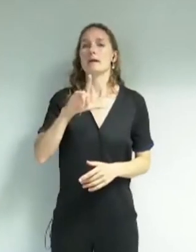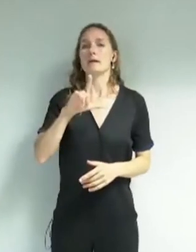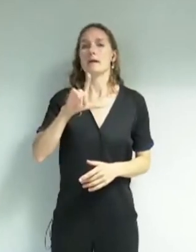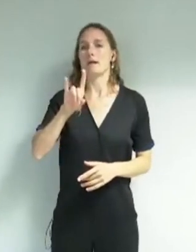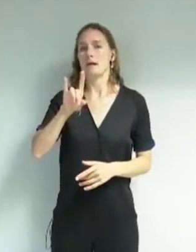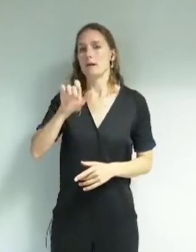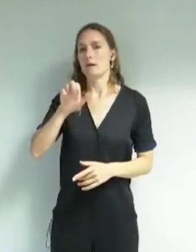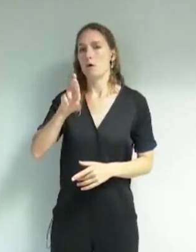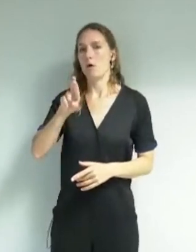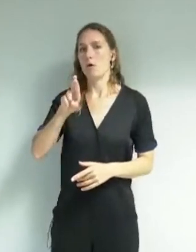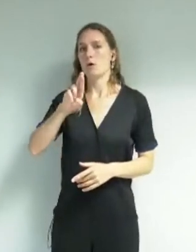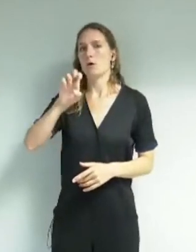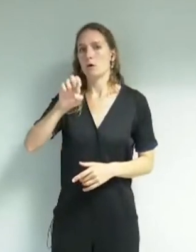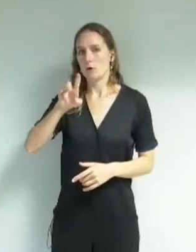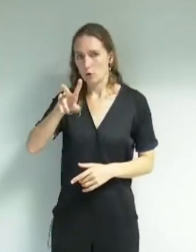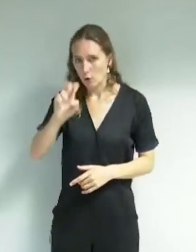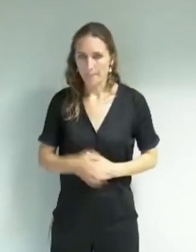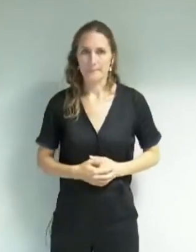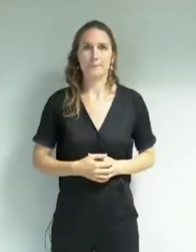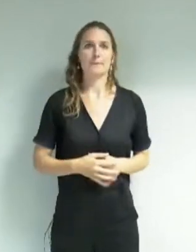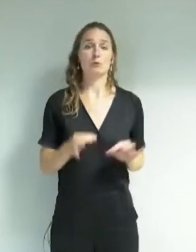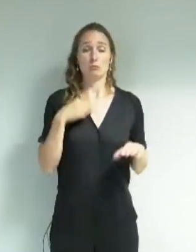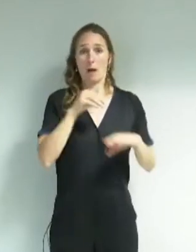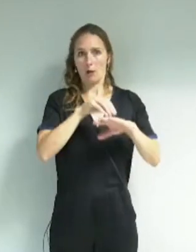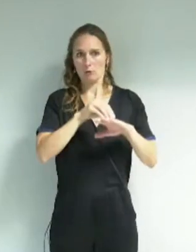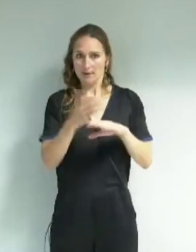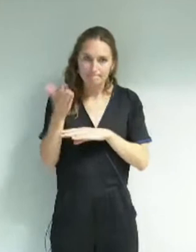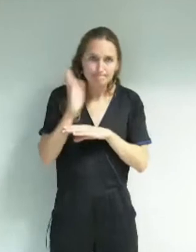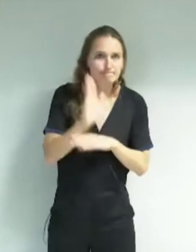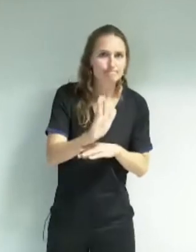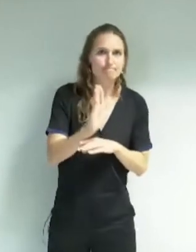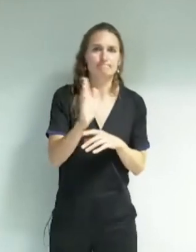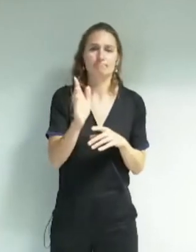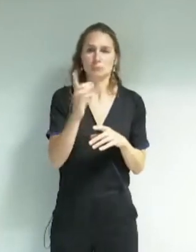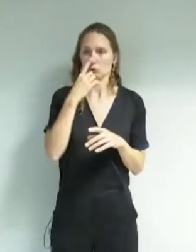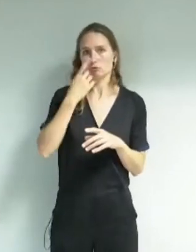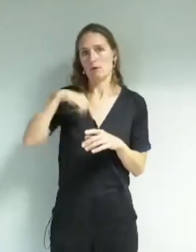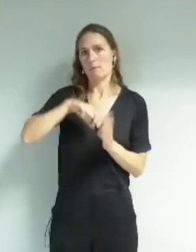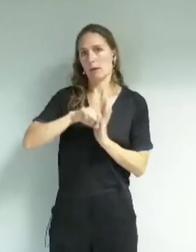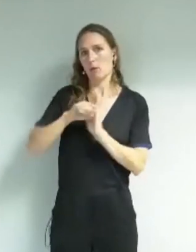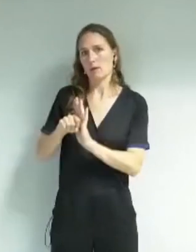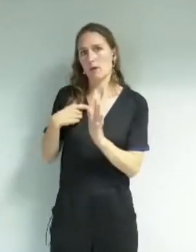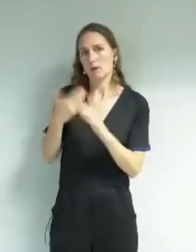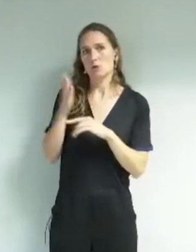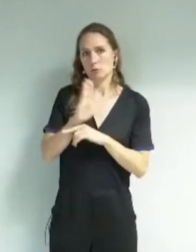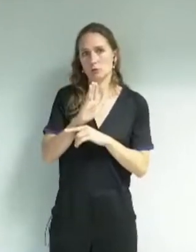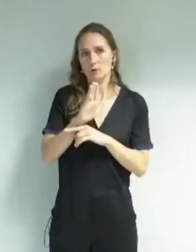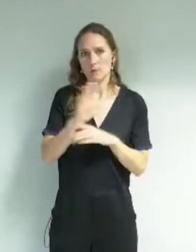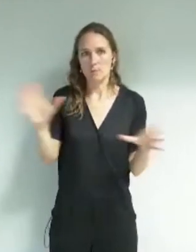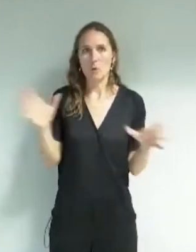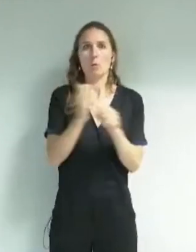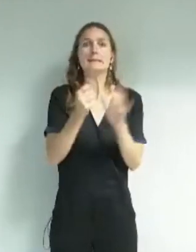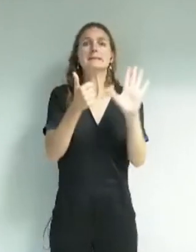vais vous présenter les préconisations considérées comme prioritaires par notre groupe, regroupées en six